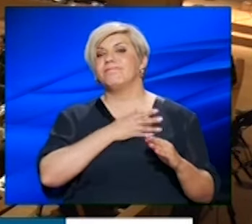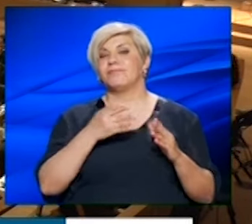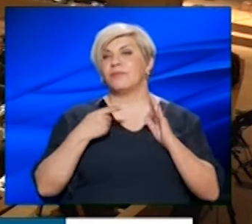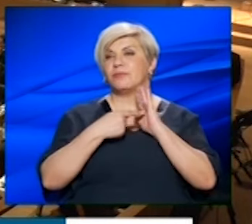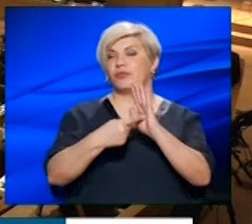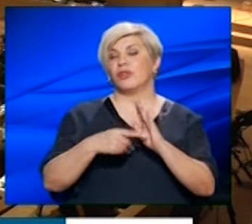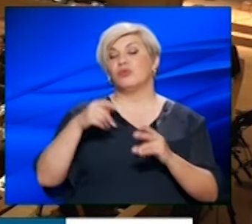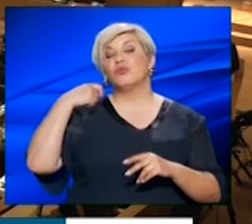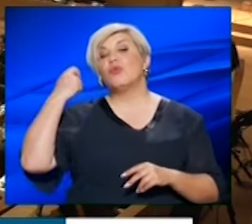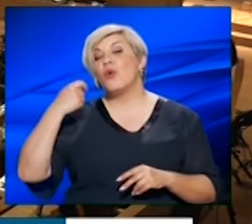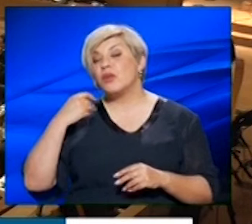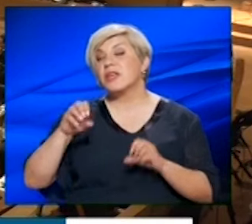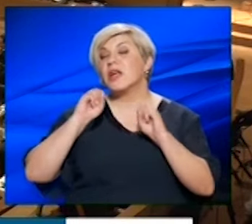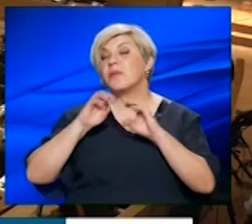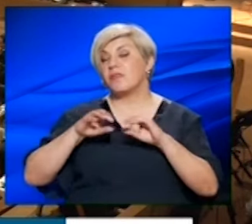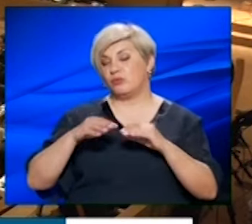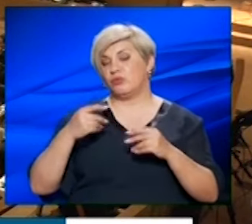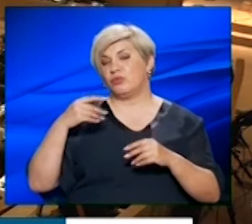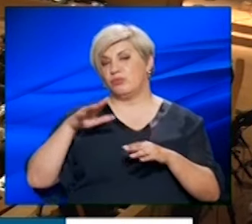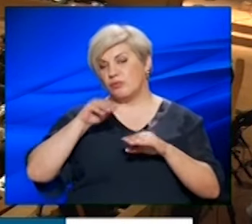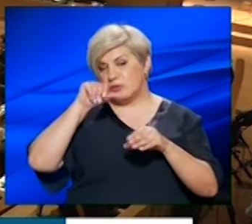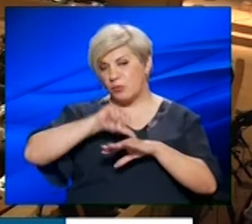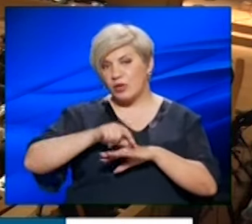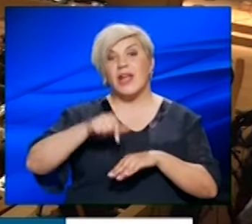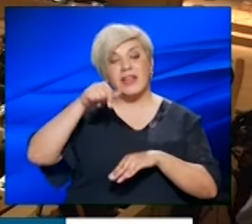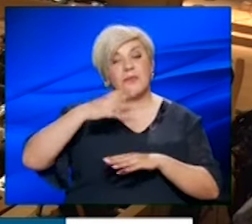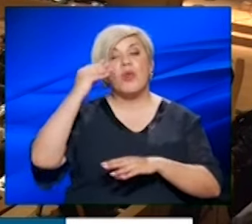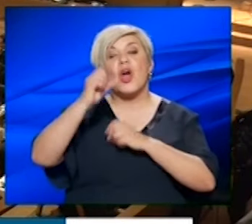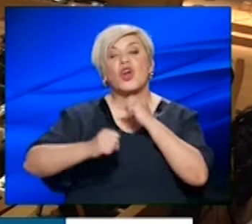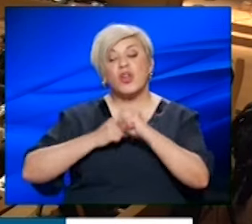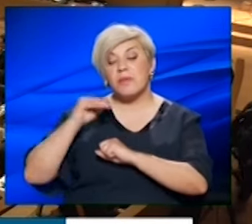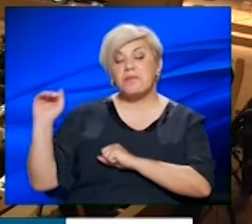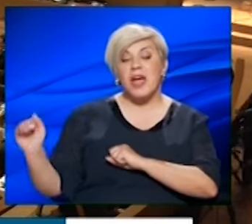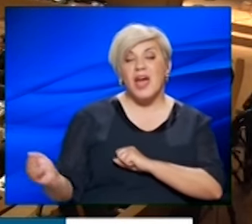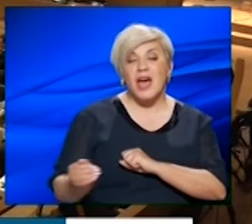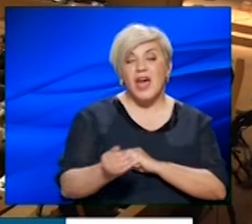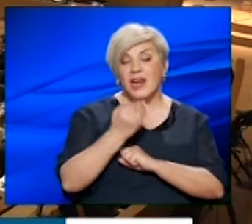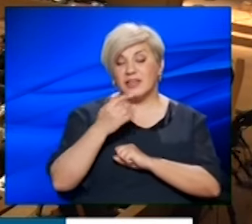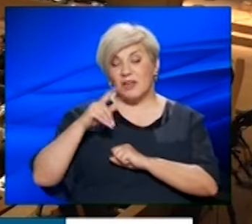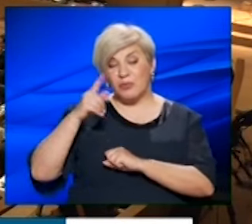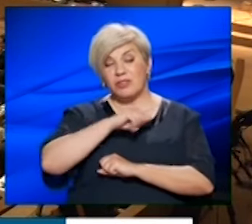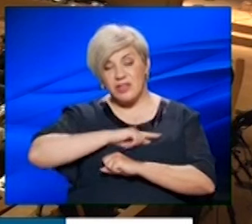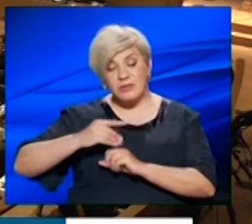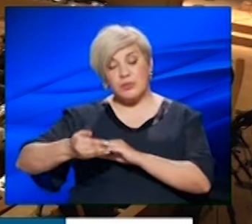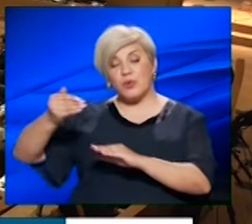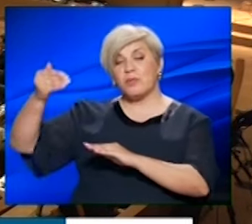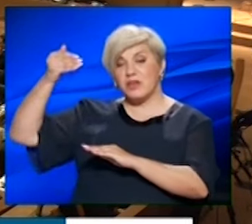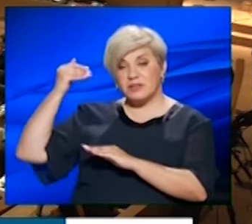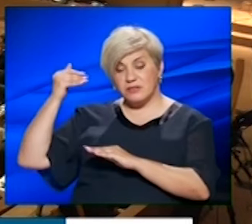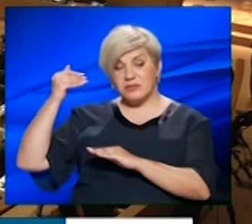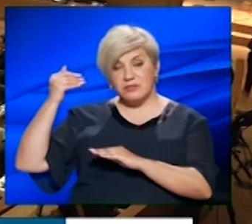γονείς, στους μαθητές και στους εκπαιδευτικούς της πόλης μας. Γιατί εδώ και χρόνια, από όλες διοικήσεις τις προηγούμενες,